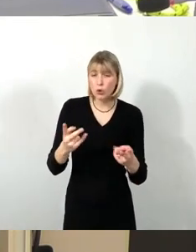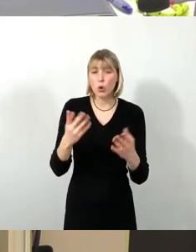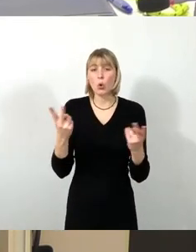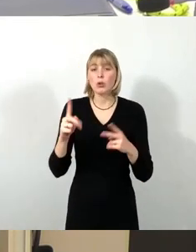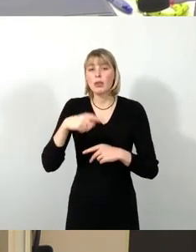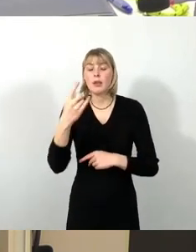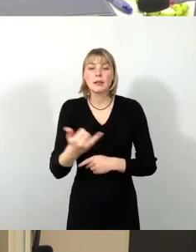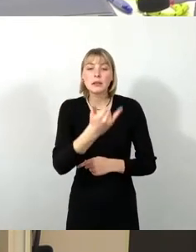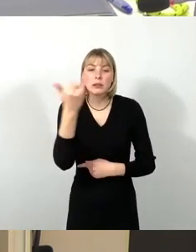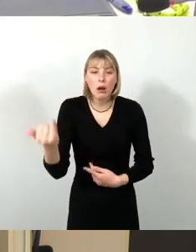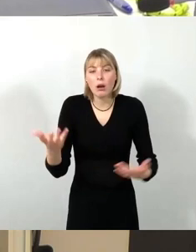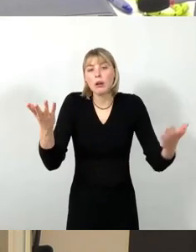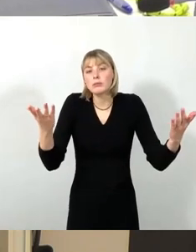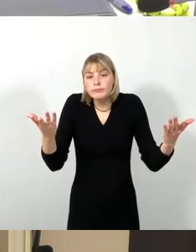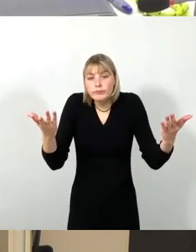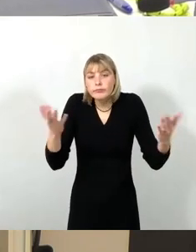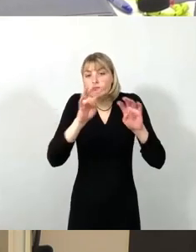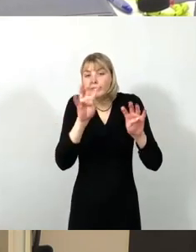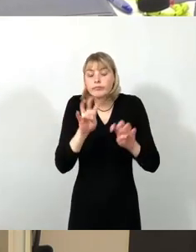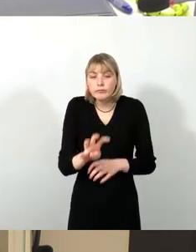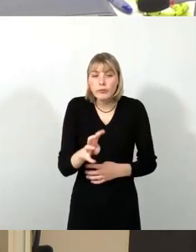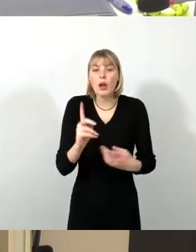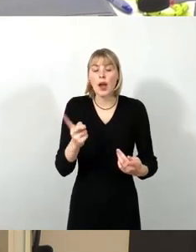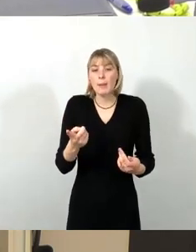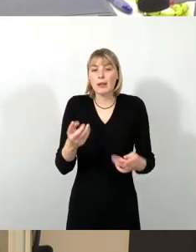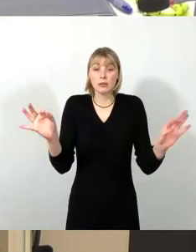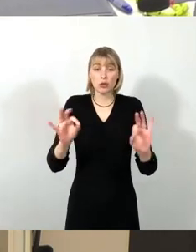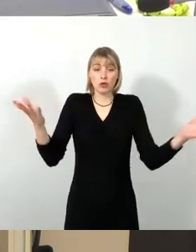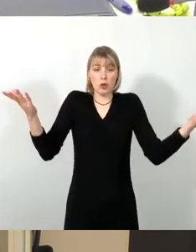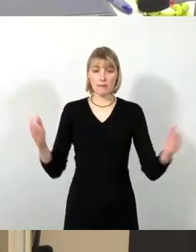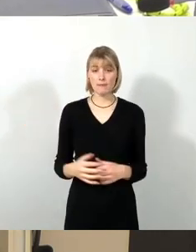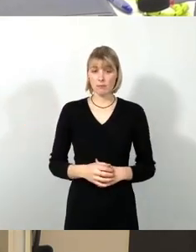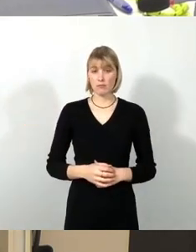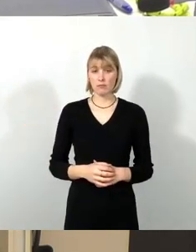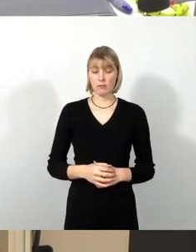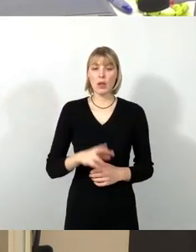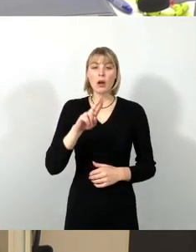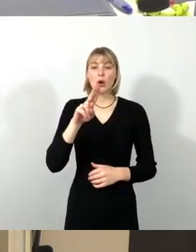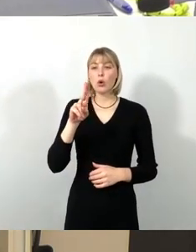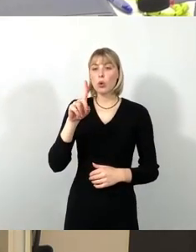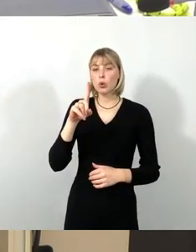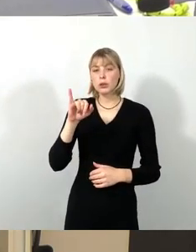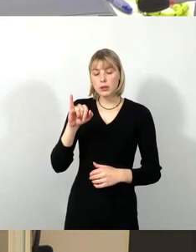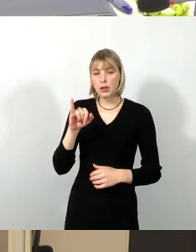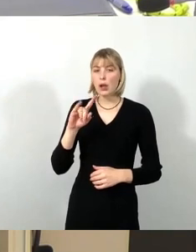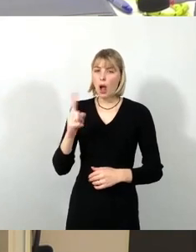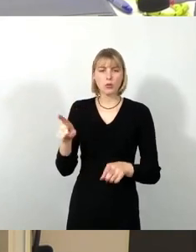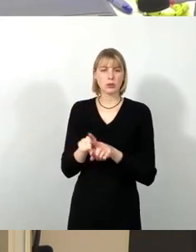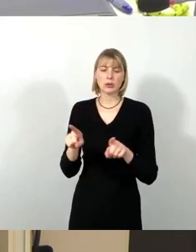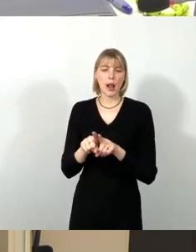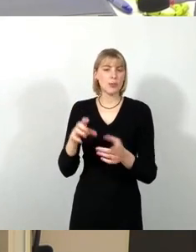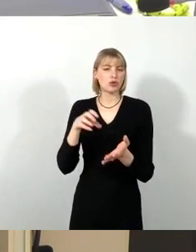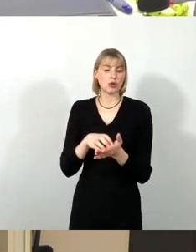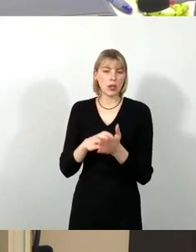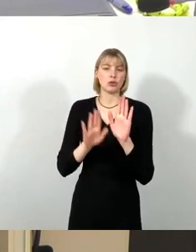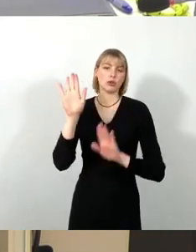unter. Sage ich ganz deutlich. Beim Rudi, das Gleiche, da ist nichts zu schließen, das Rudi ist eine städtische Einrichtung, ein Theater,